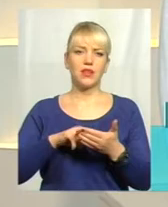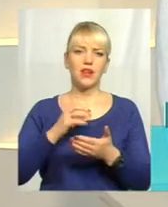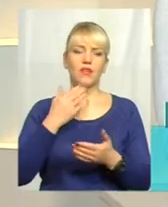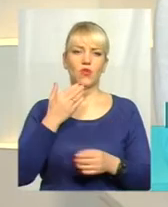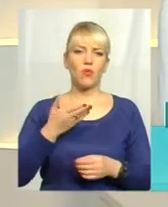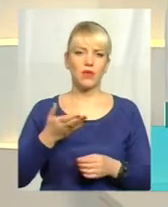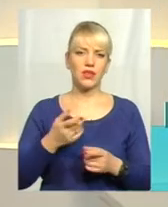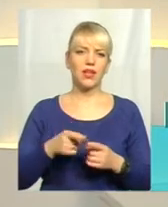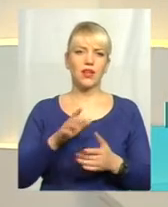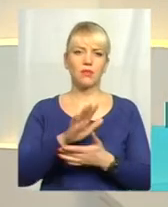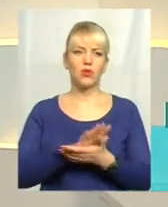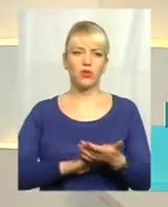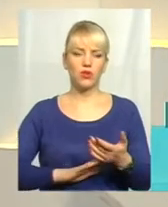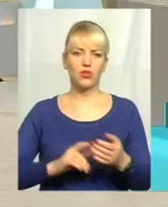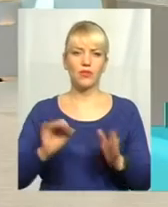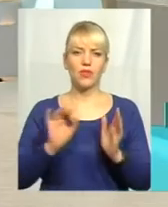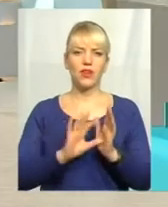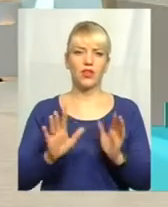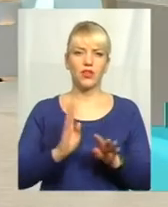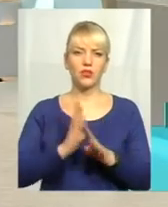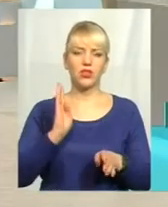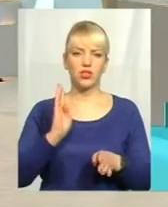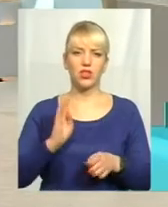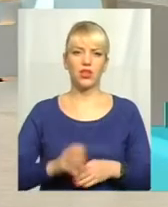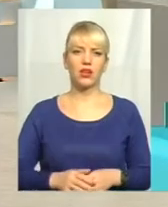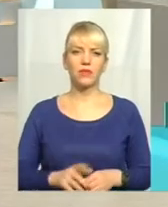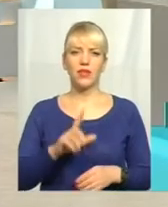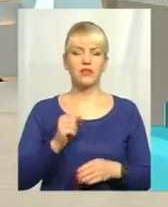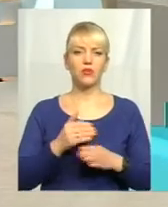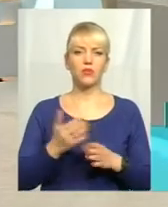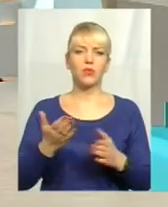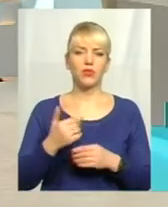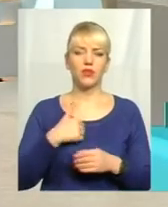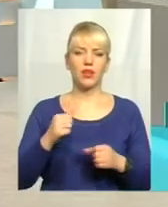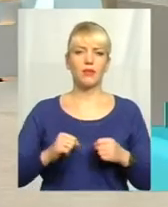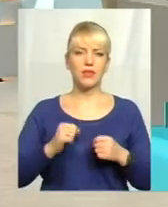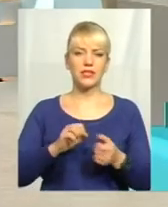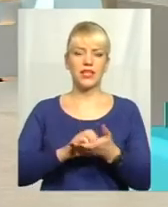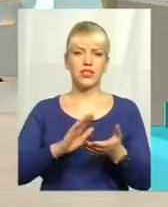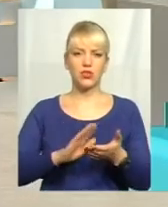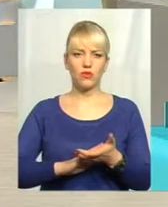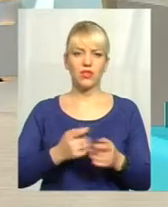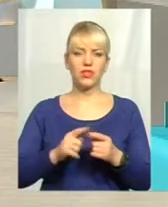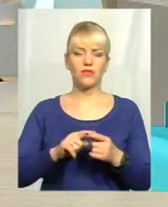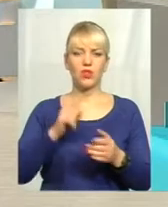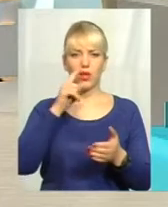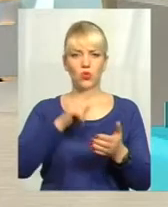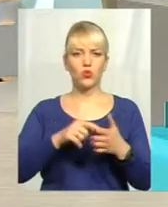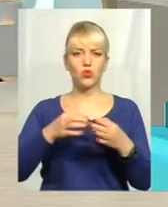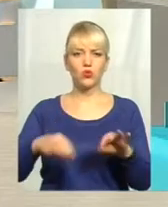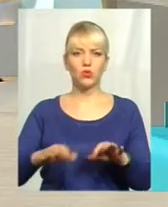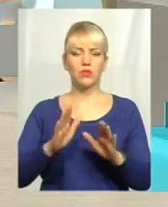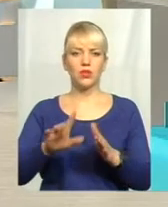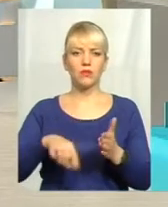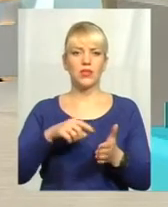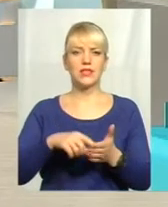продовжуємо. Електронна черга, за допомогою якої я намагалася зареєструватись, вона доступна тільки в міському